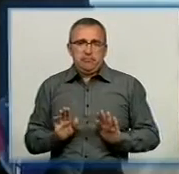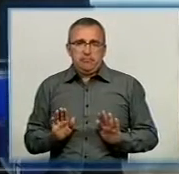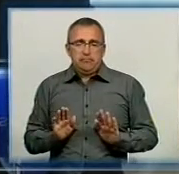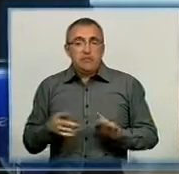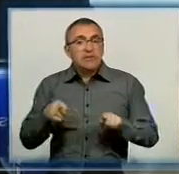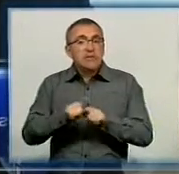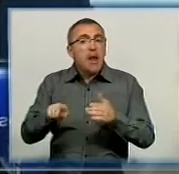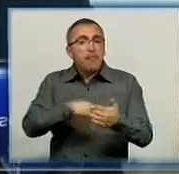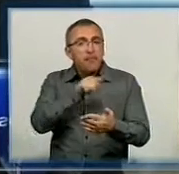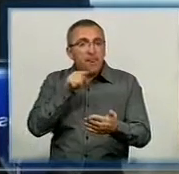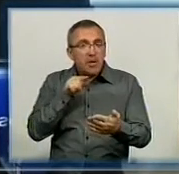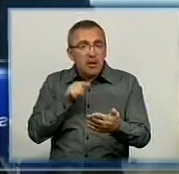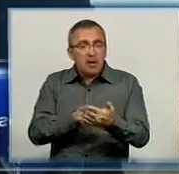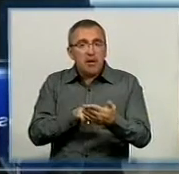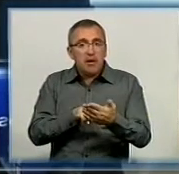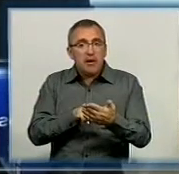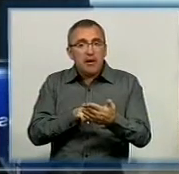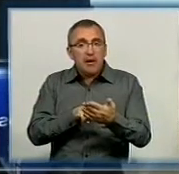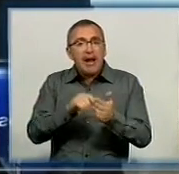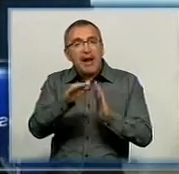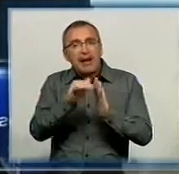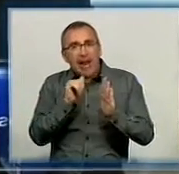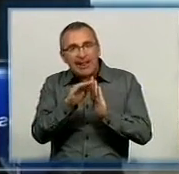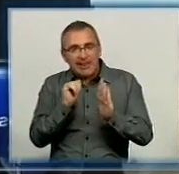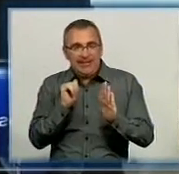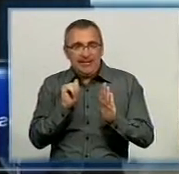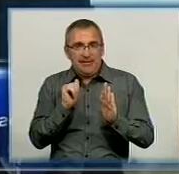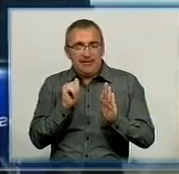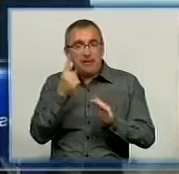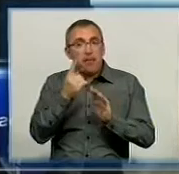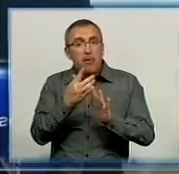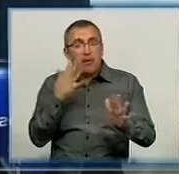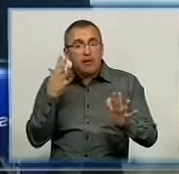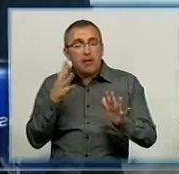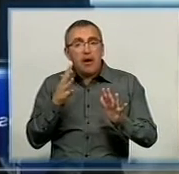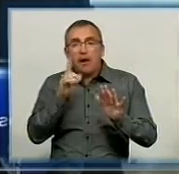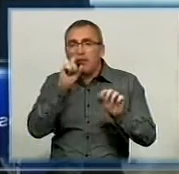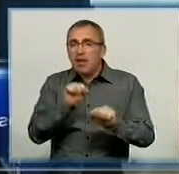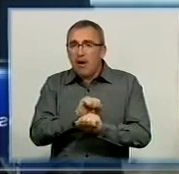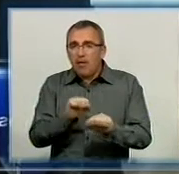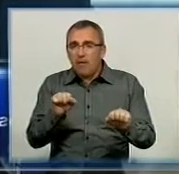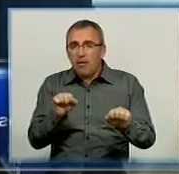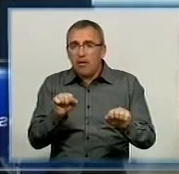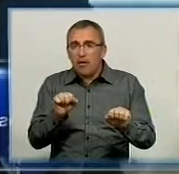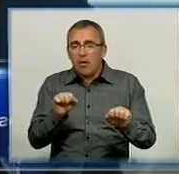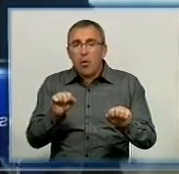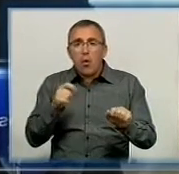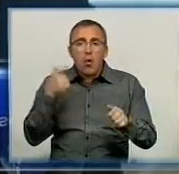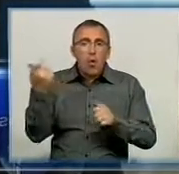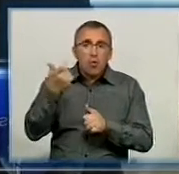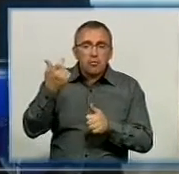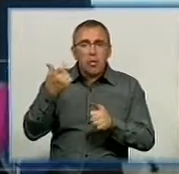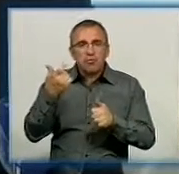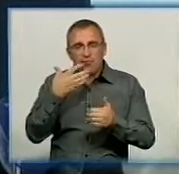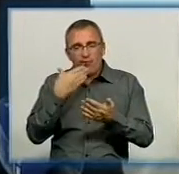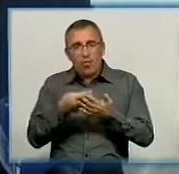питання проблематиці кредитування. В першу чергу це неможливість суб'єкту господарювання виселити ці кошти